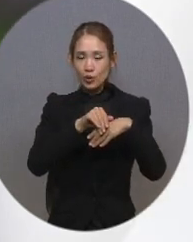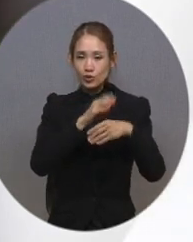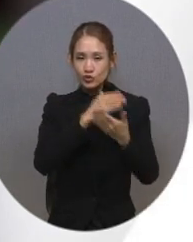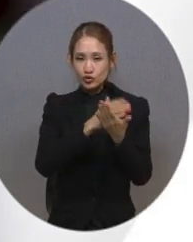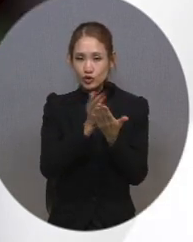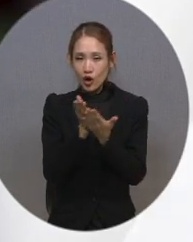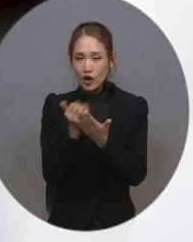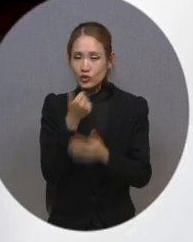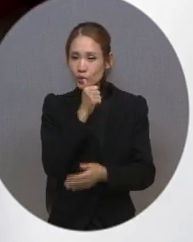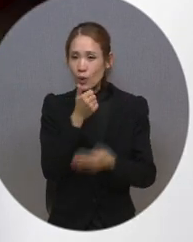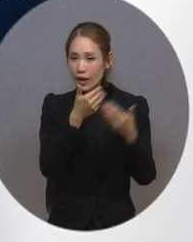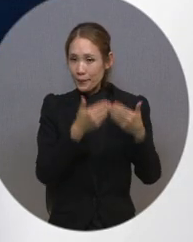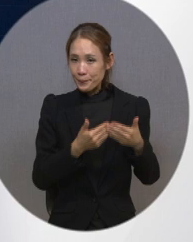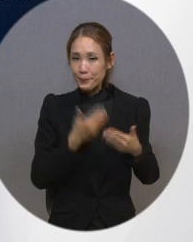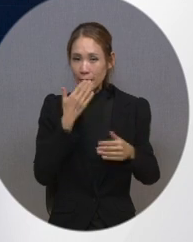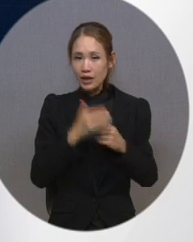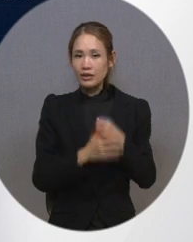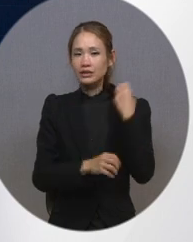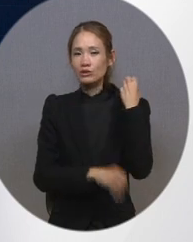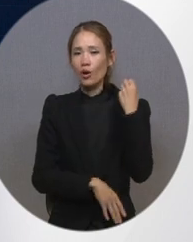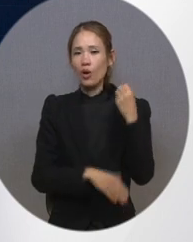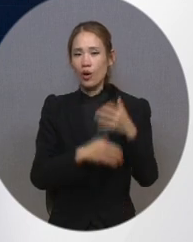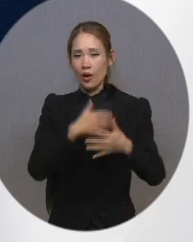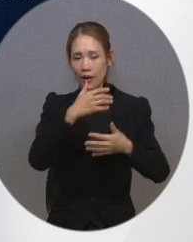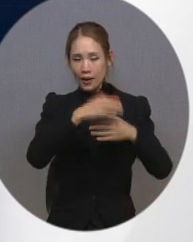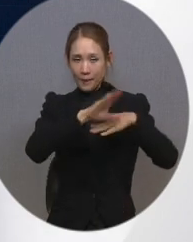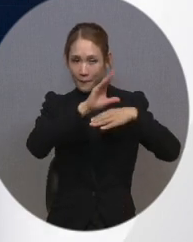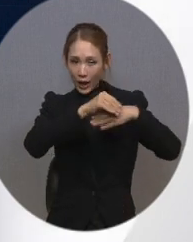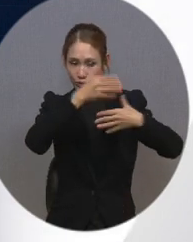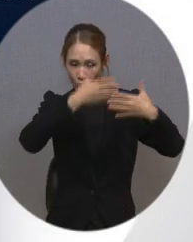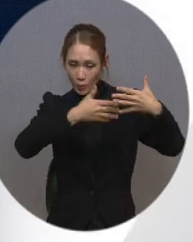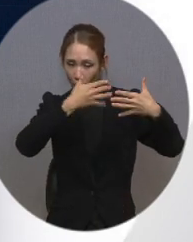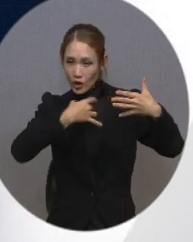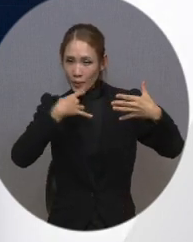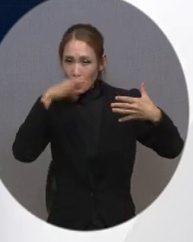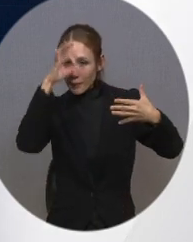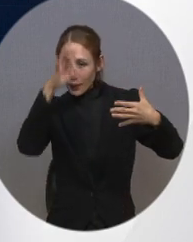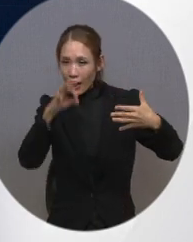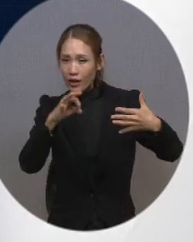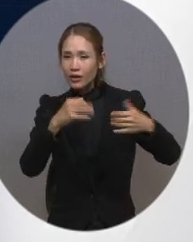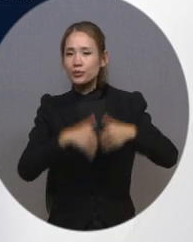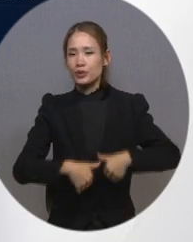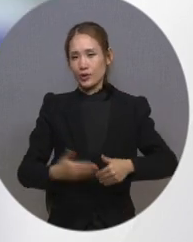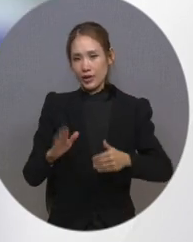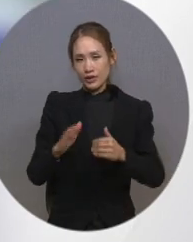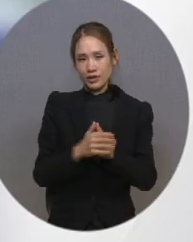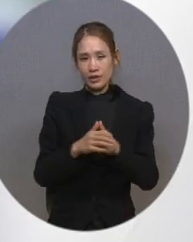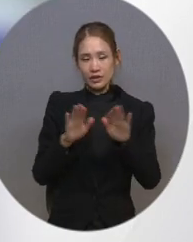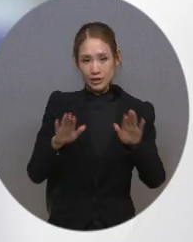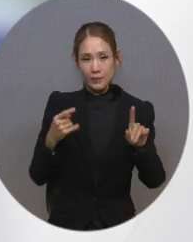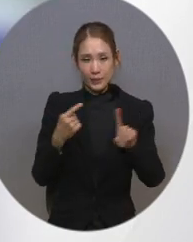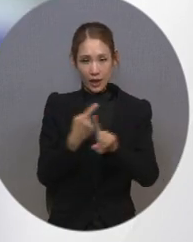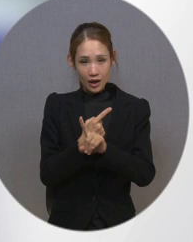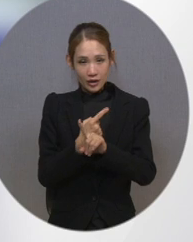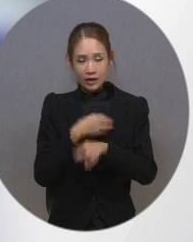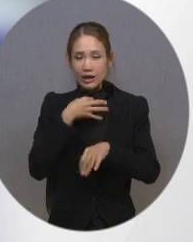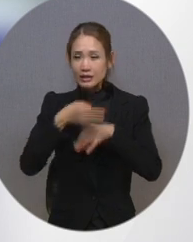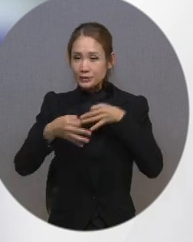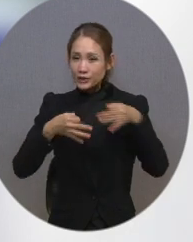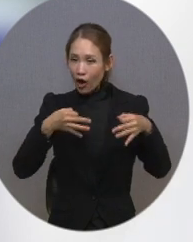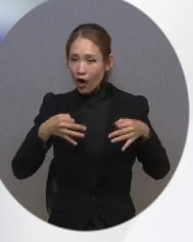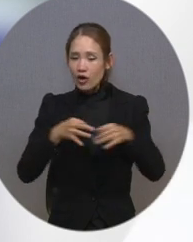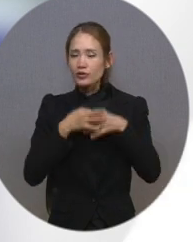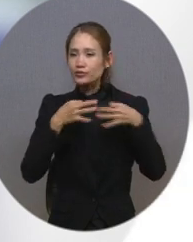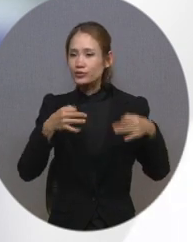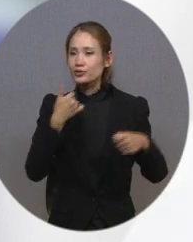기존에는 방송 편성표를 통해서만 안내되던 장애인 방송 유형을 음성을 통해 안내받을 수 있습니다.